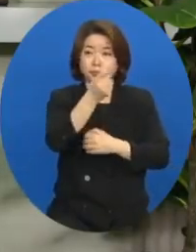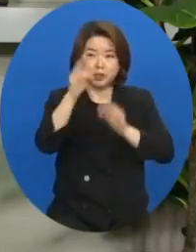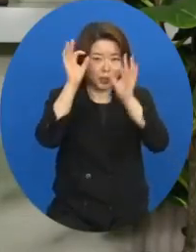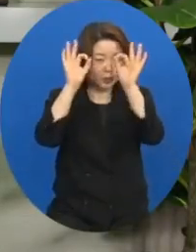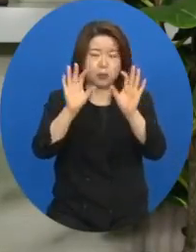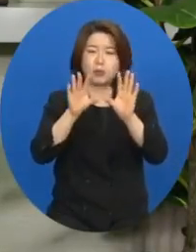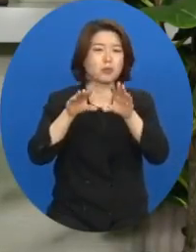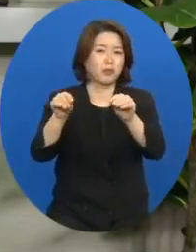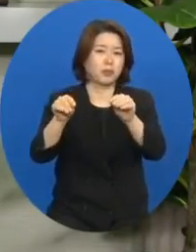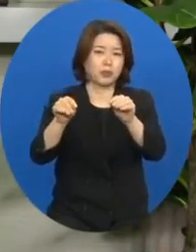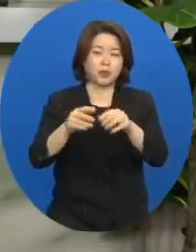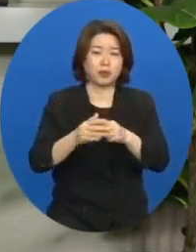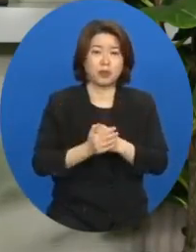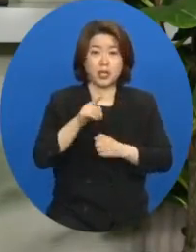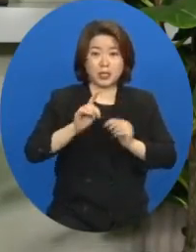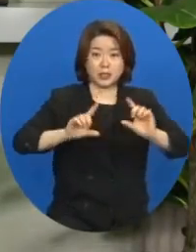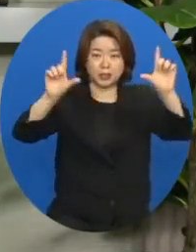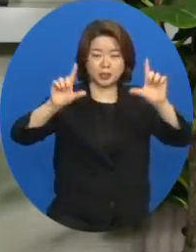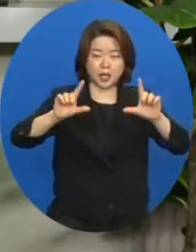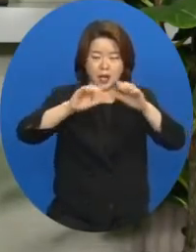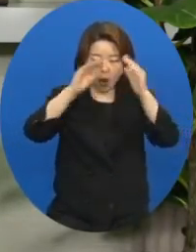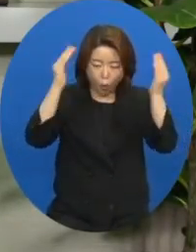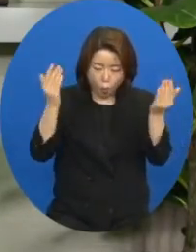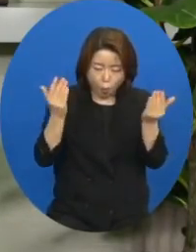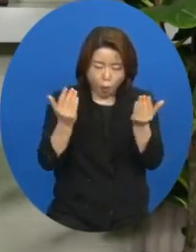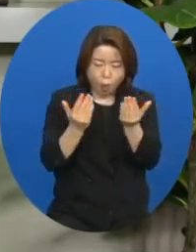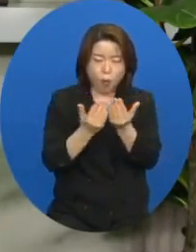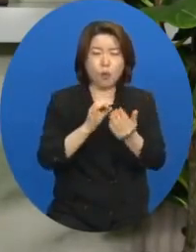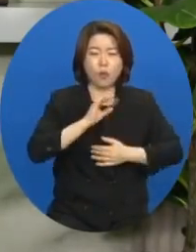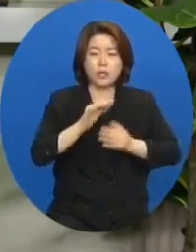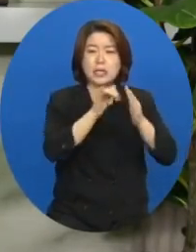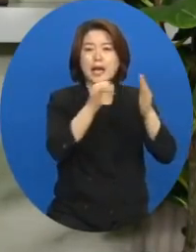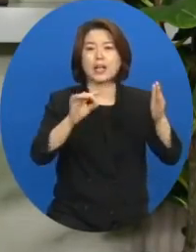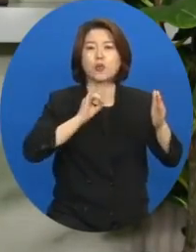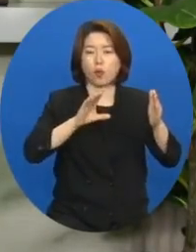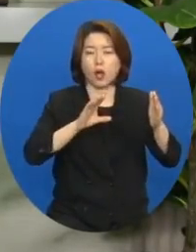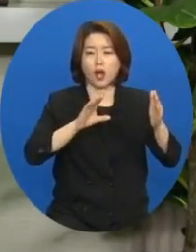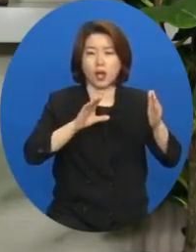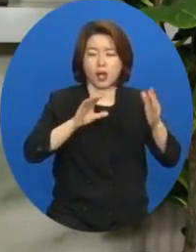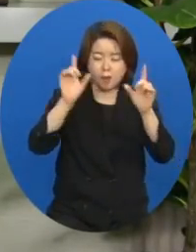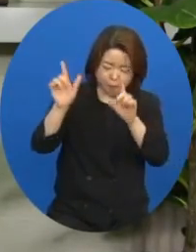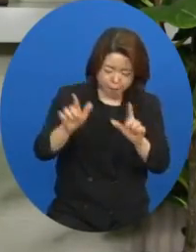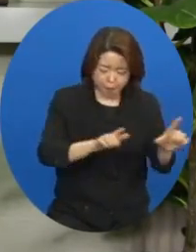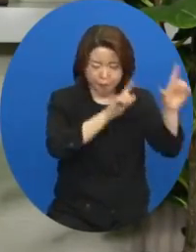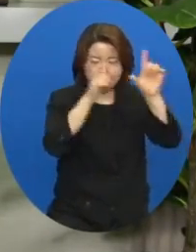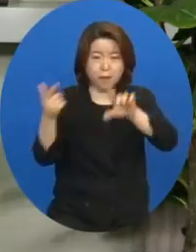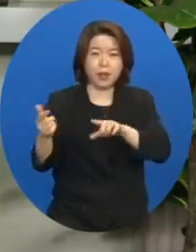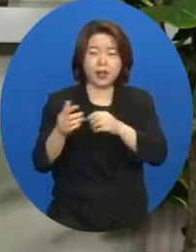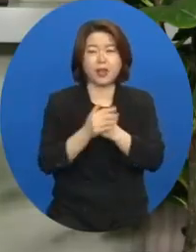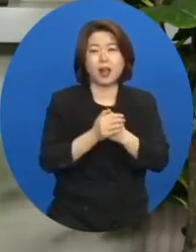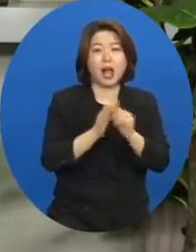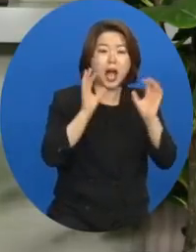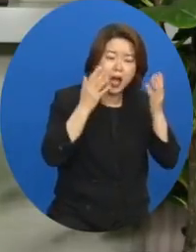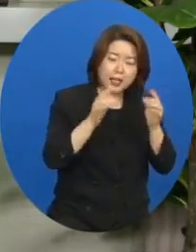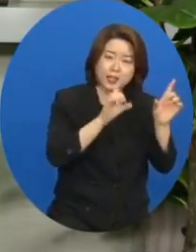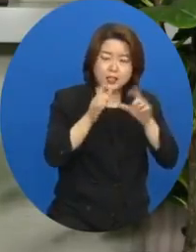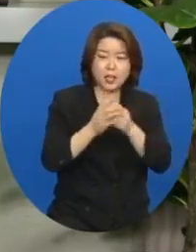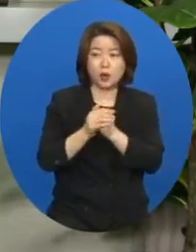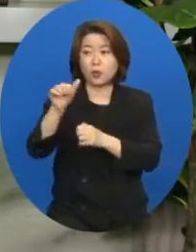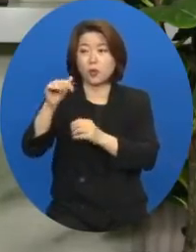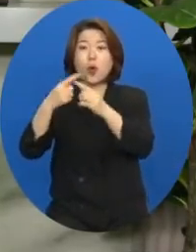않습니다. 그날은 오직 가족들과 지내며 아이들과 함께 지내며 그리고 회당에 가고